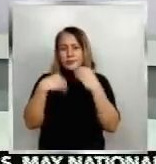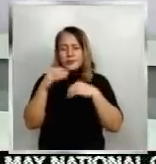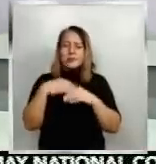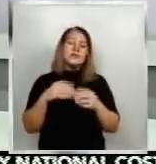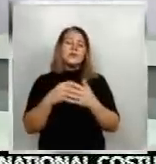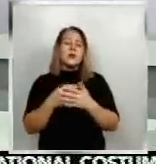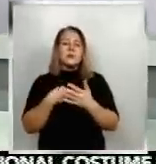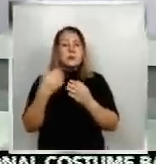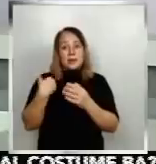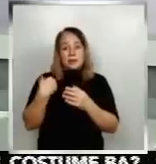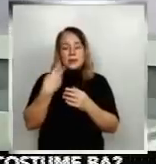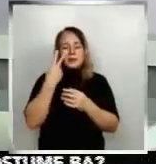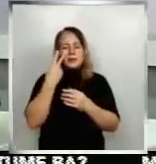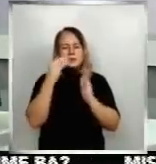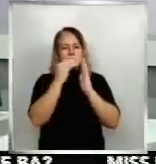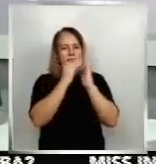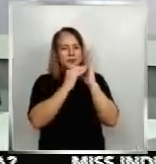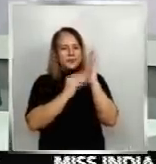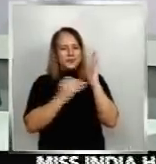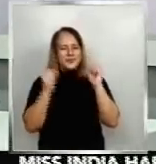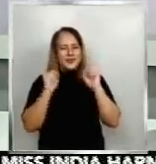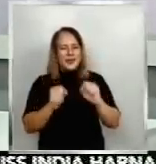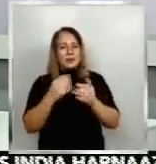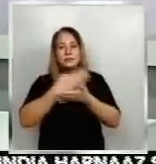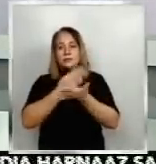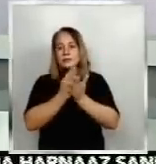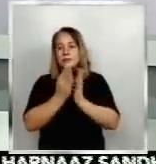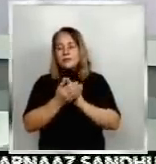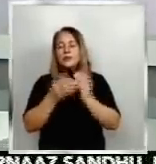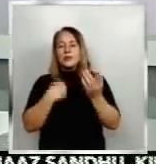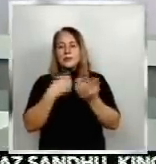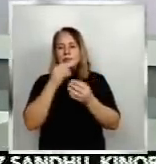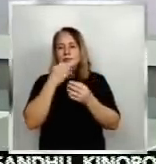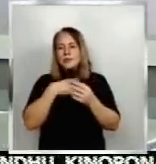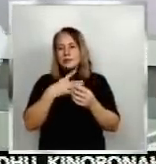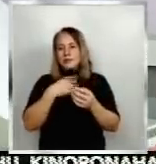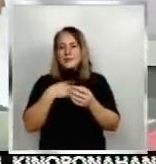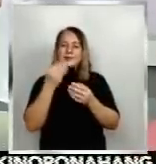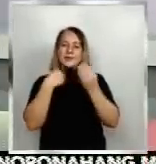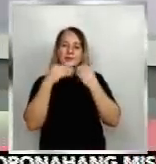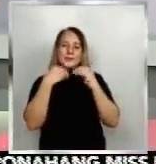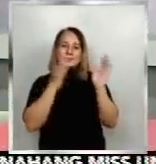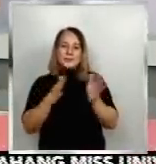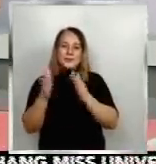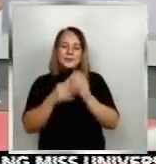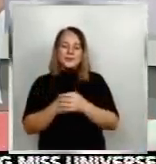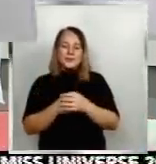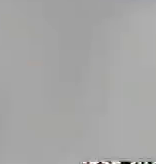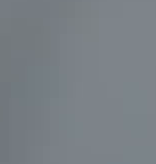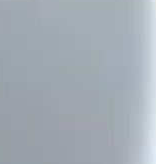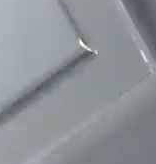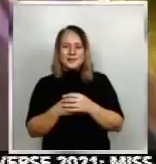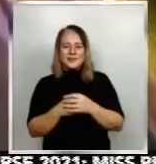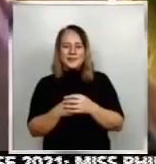pa, ito ilista at mag-budget na ng mga paborito mong handa sa kainan. Yan ang tinutukan ni Maris Umay.